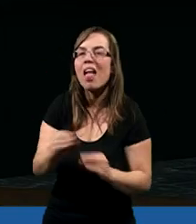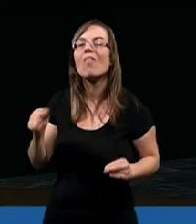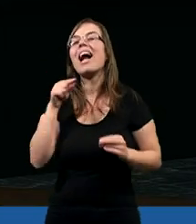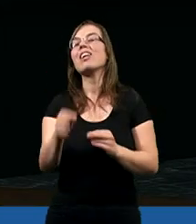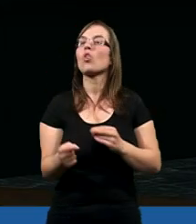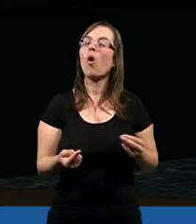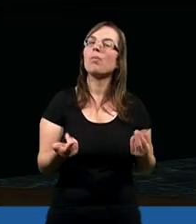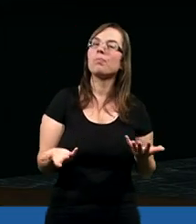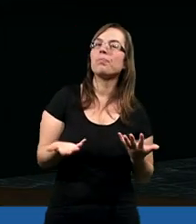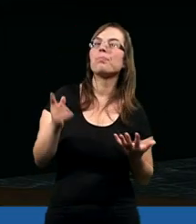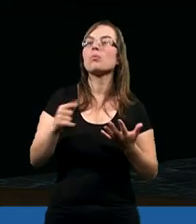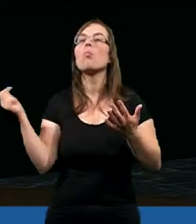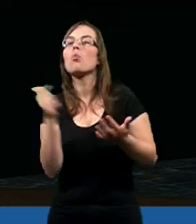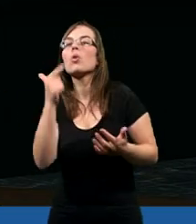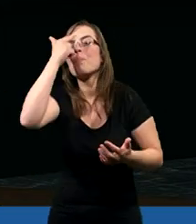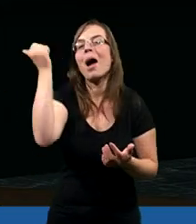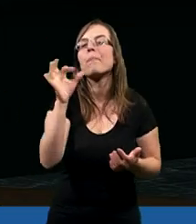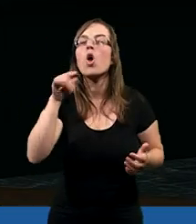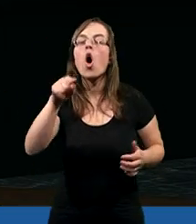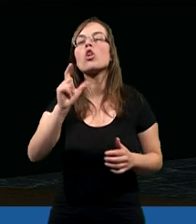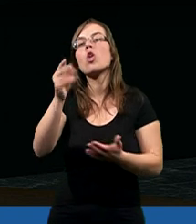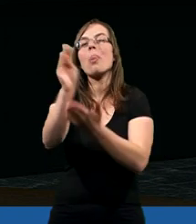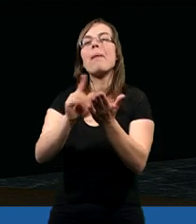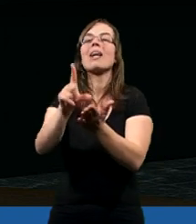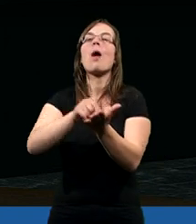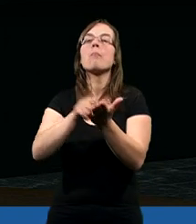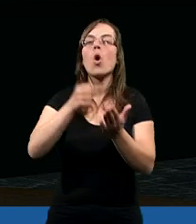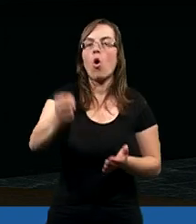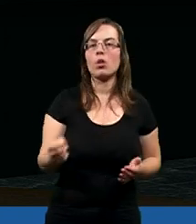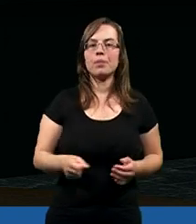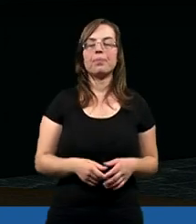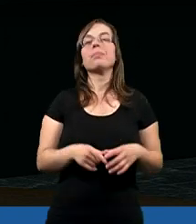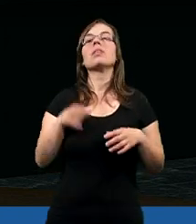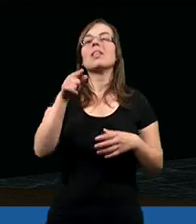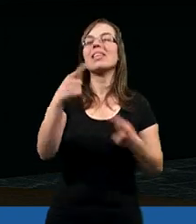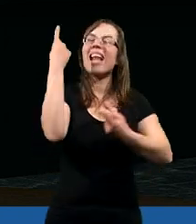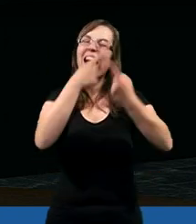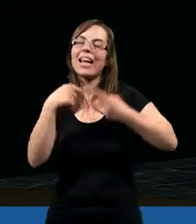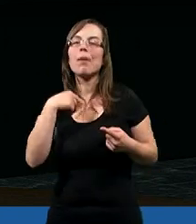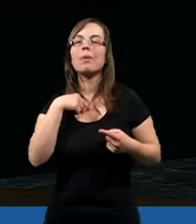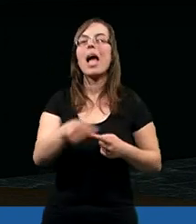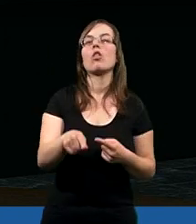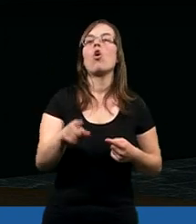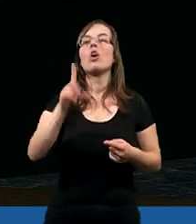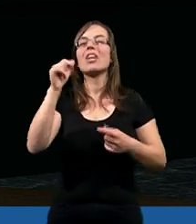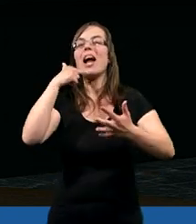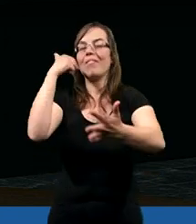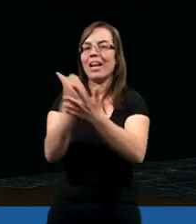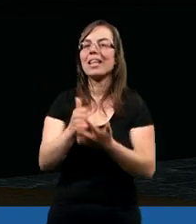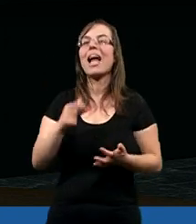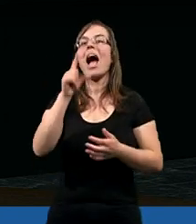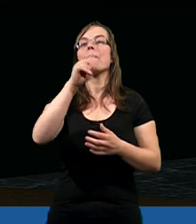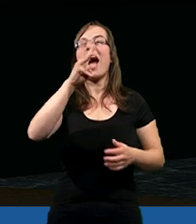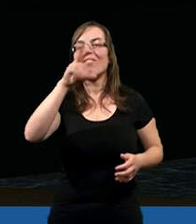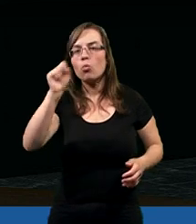szanowali, to musimy też pamiętać o tym, co napisał Piotr, bo mnie to zastanawia, że w